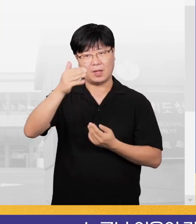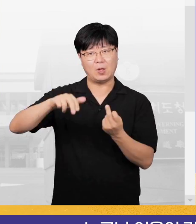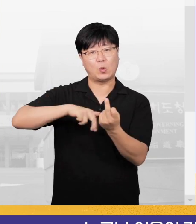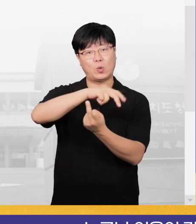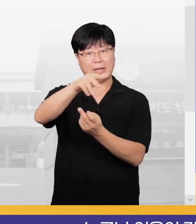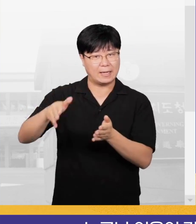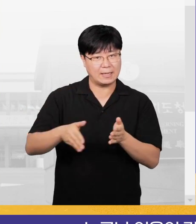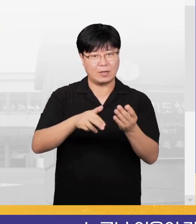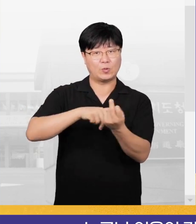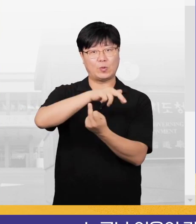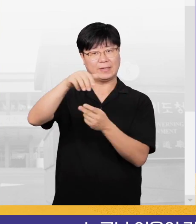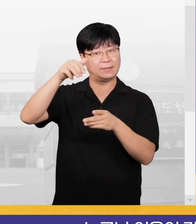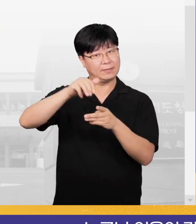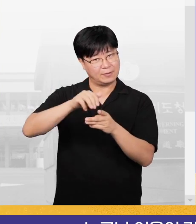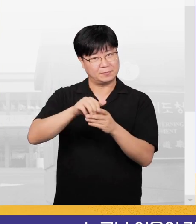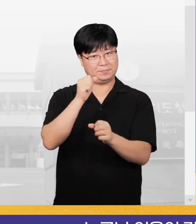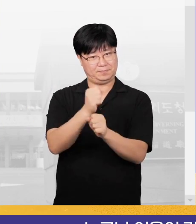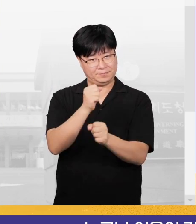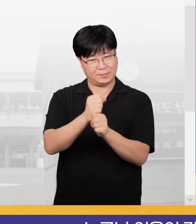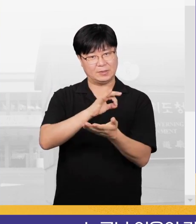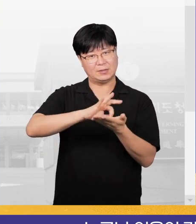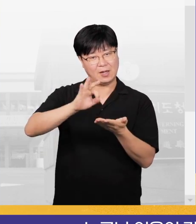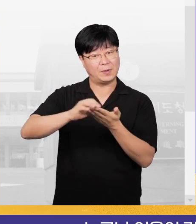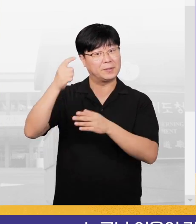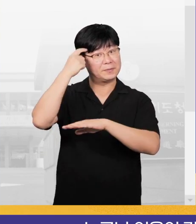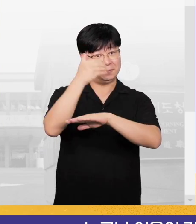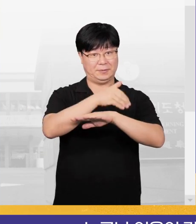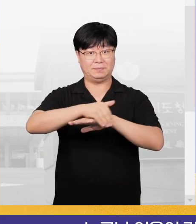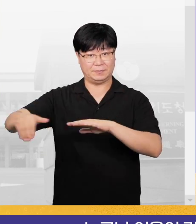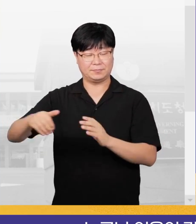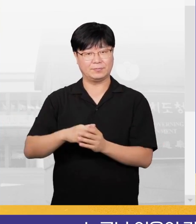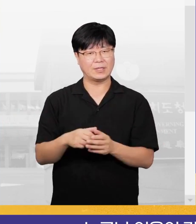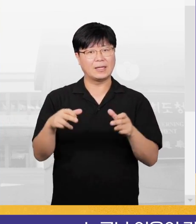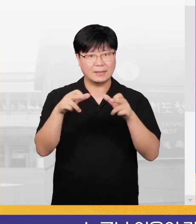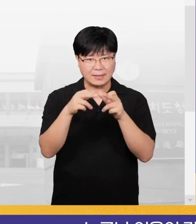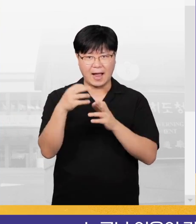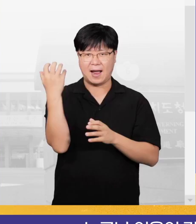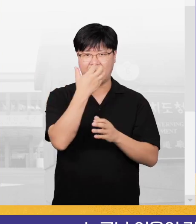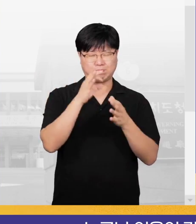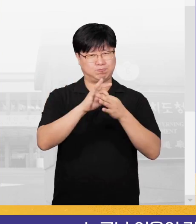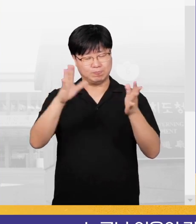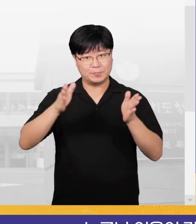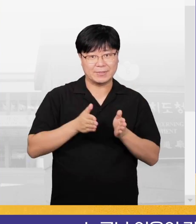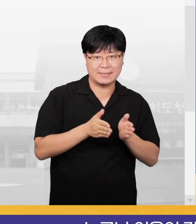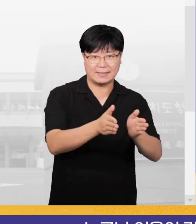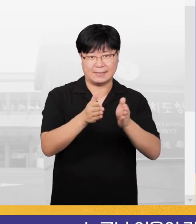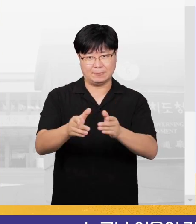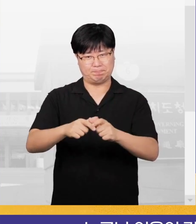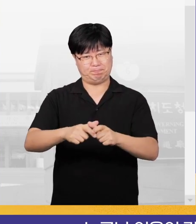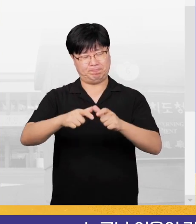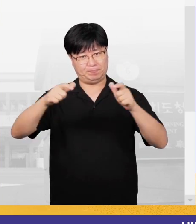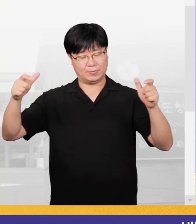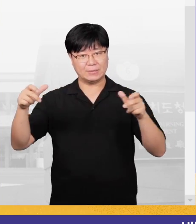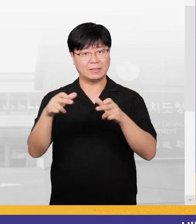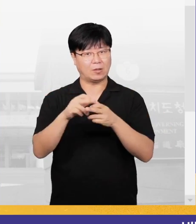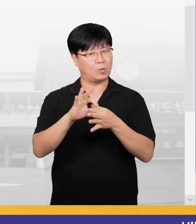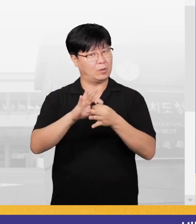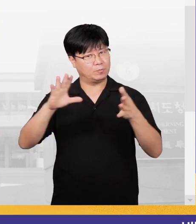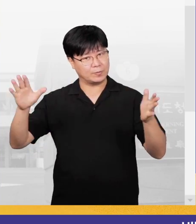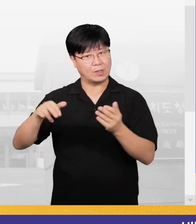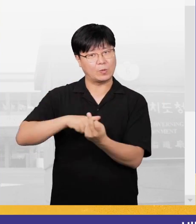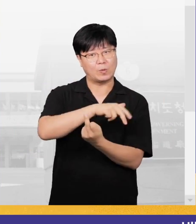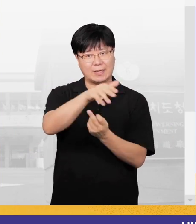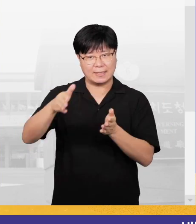누구나 이용이 가능할 수 있는 올렛길, 올렛센터로 만드는 데 사용할 예정입니다. 베리어프리